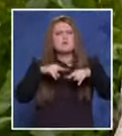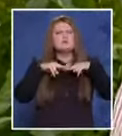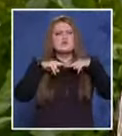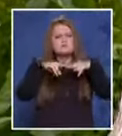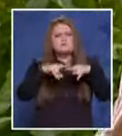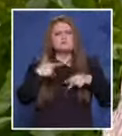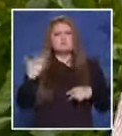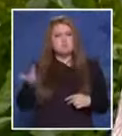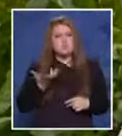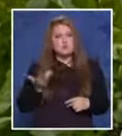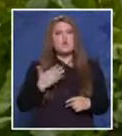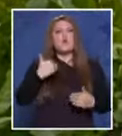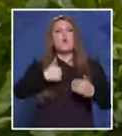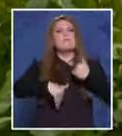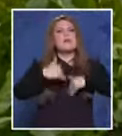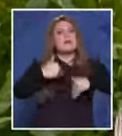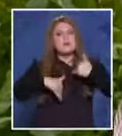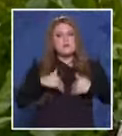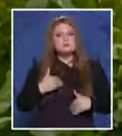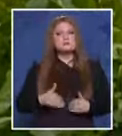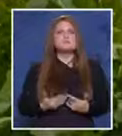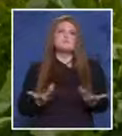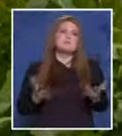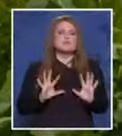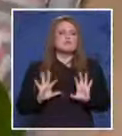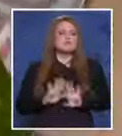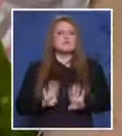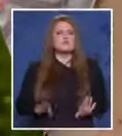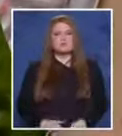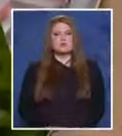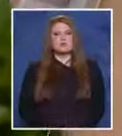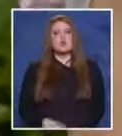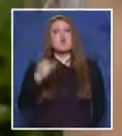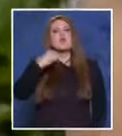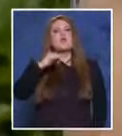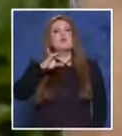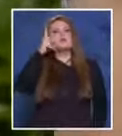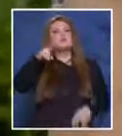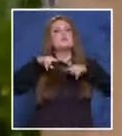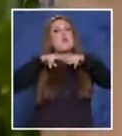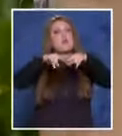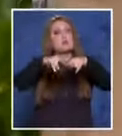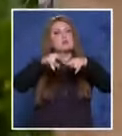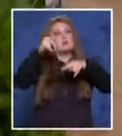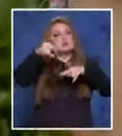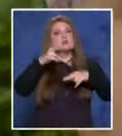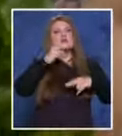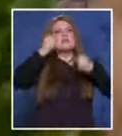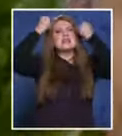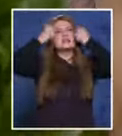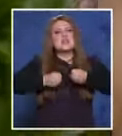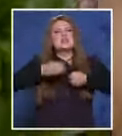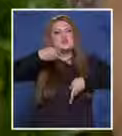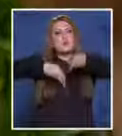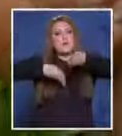операцията. И готово. Йордан е настанен в болница. Направена му е тежка